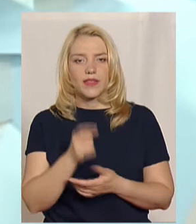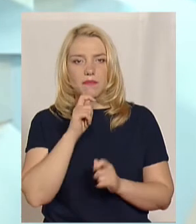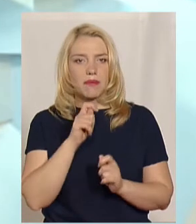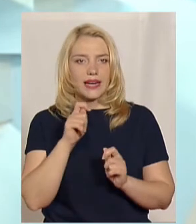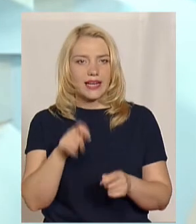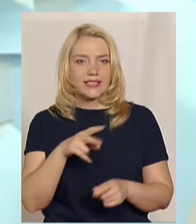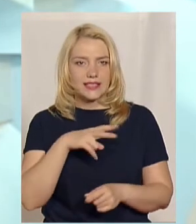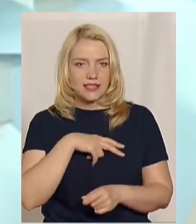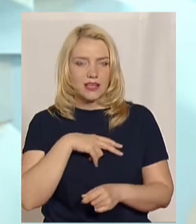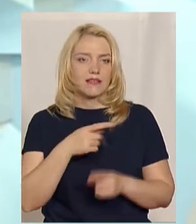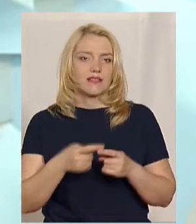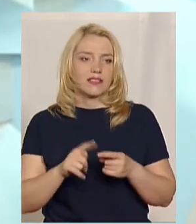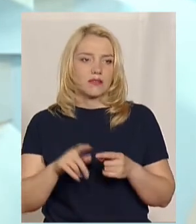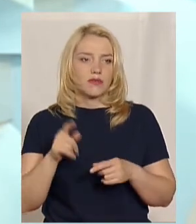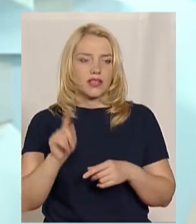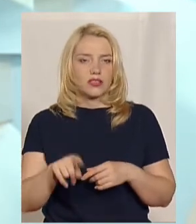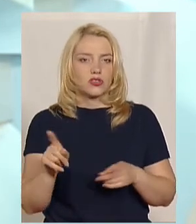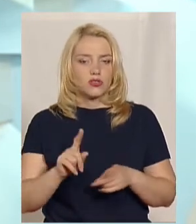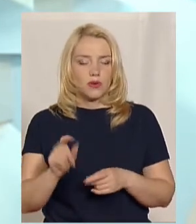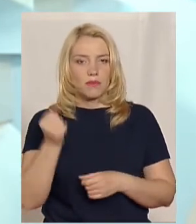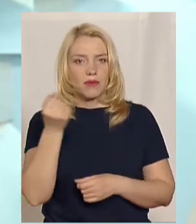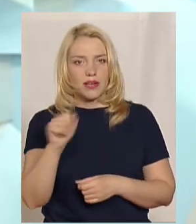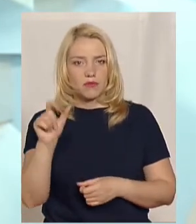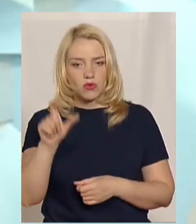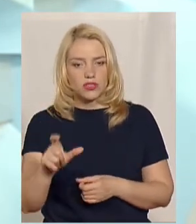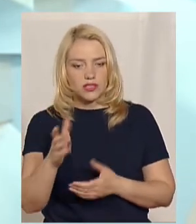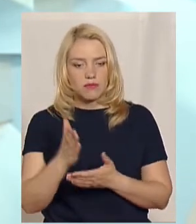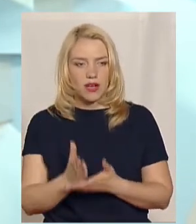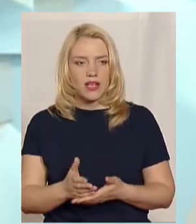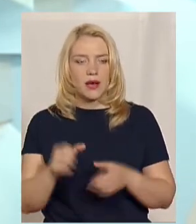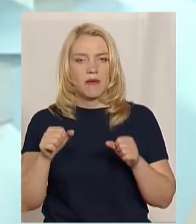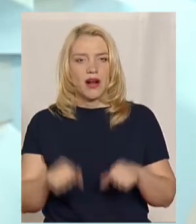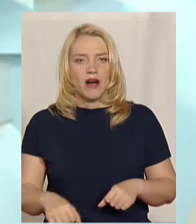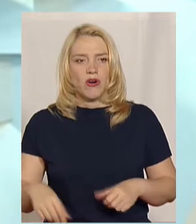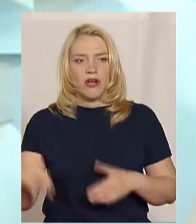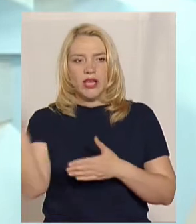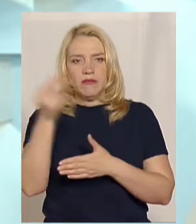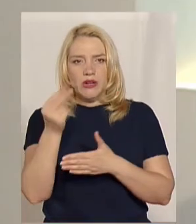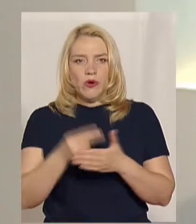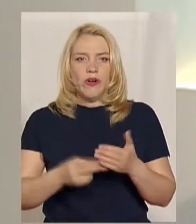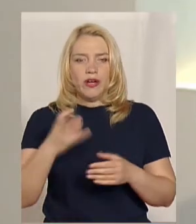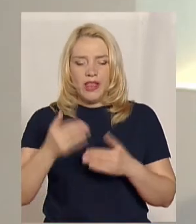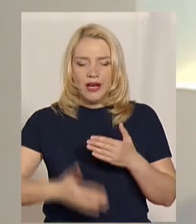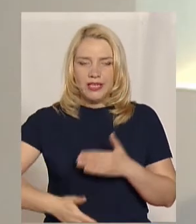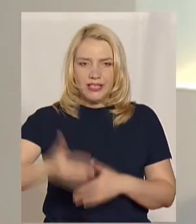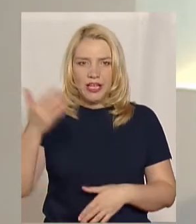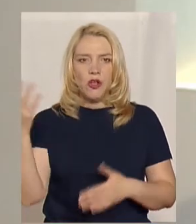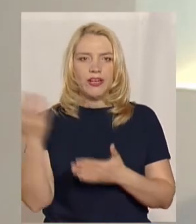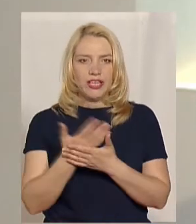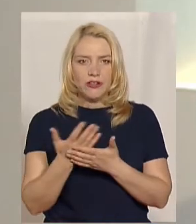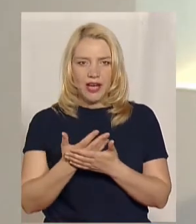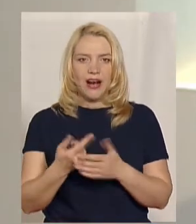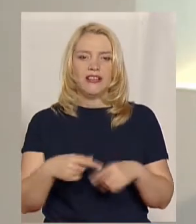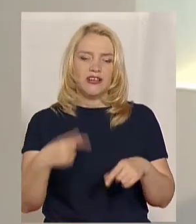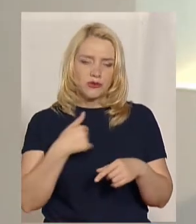цього конкурсу було те, що переможець має право нанести свій малюнок на стіну кінотеатру. Ось у нас якраз